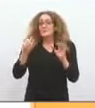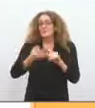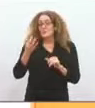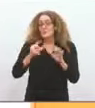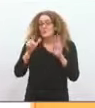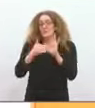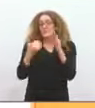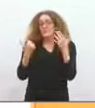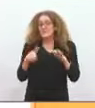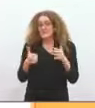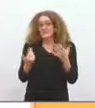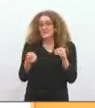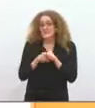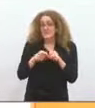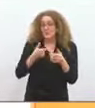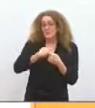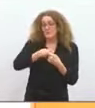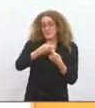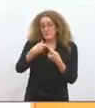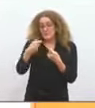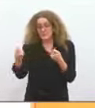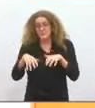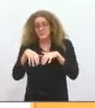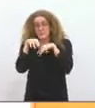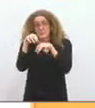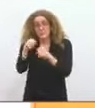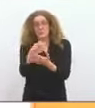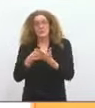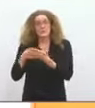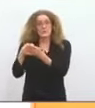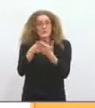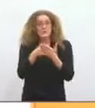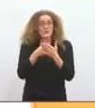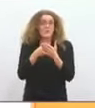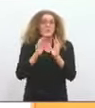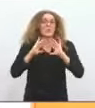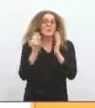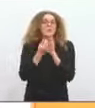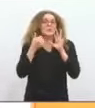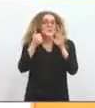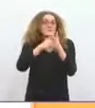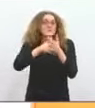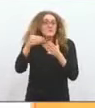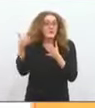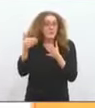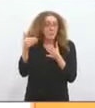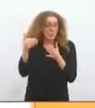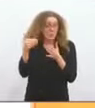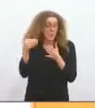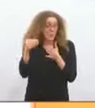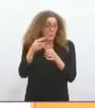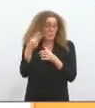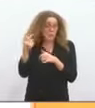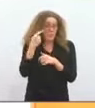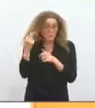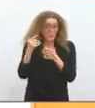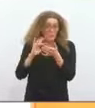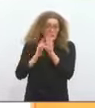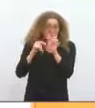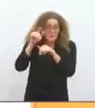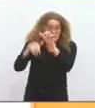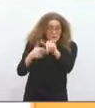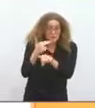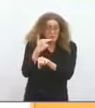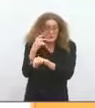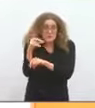redistribution de pouvoir d'achat d'un montant de 6 millions d'euros au total pour tous les usagers de l'eau du périmètre de la régie qui